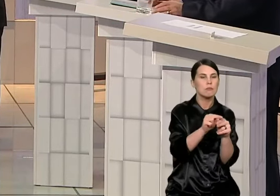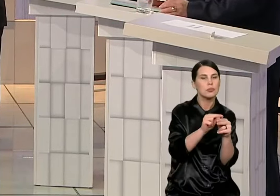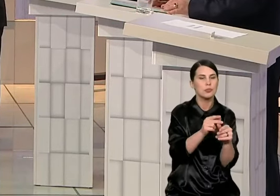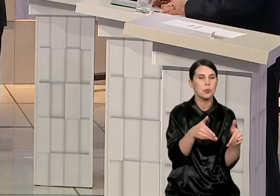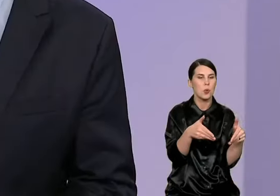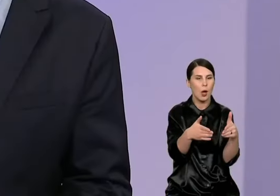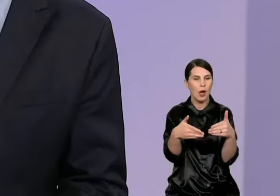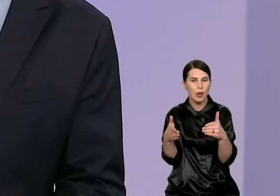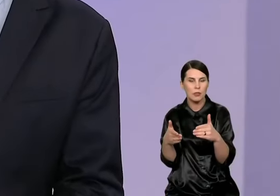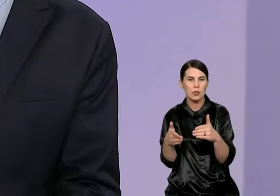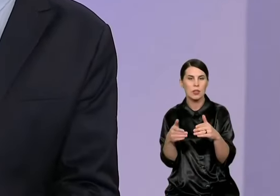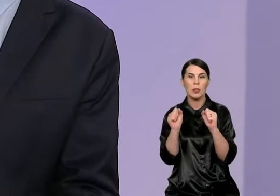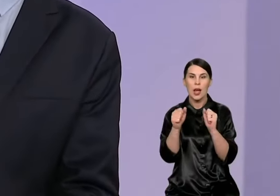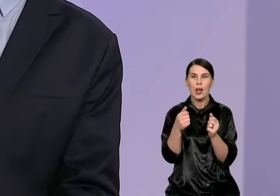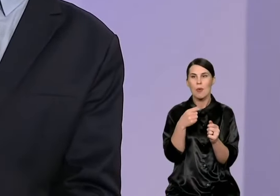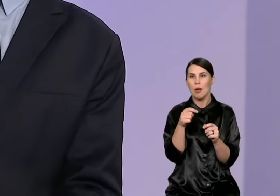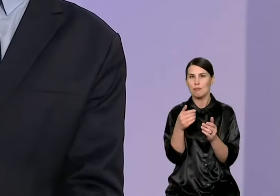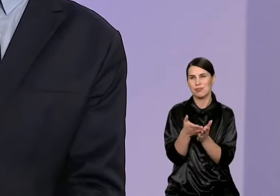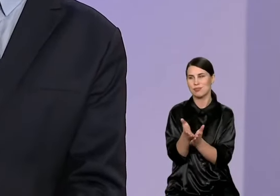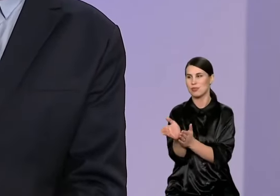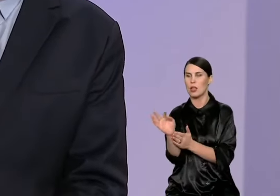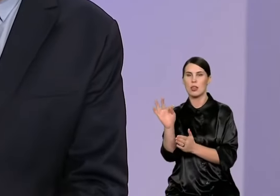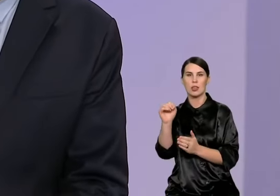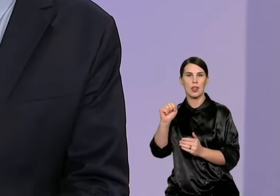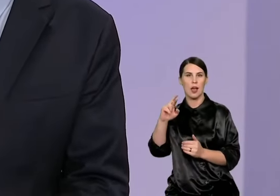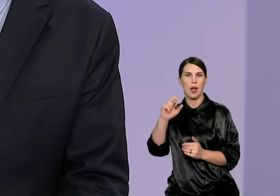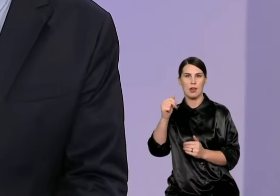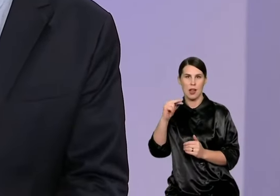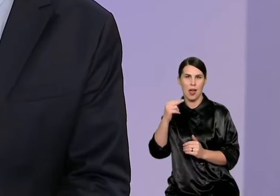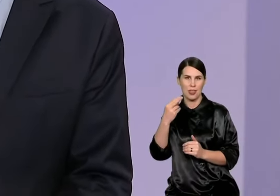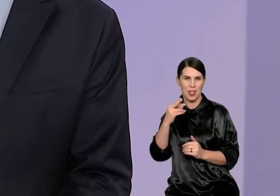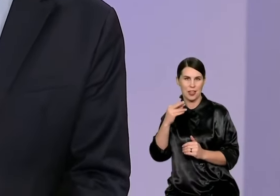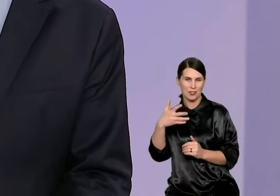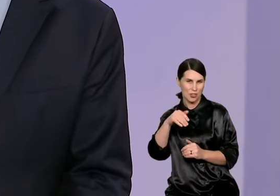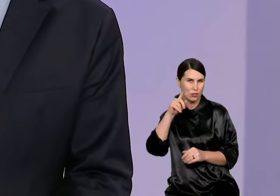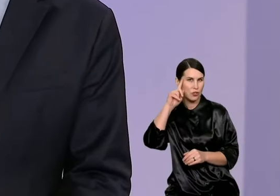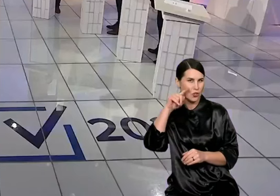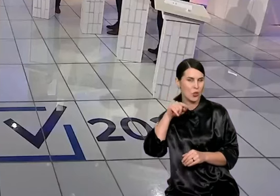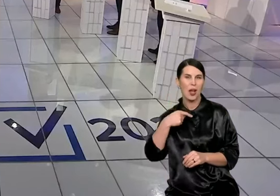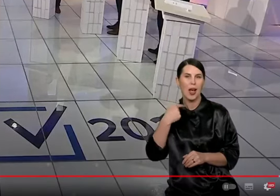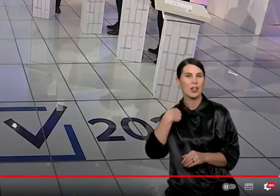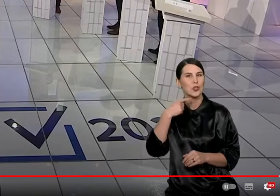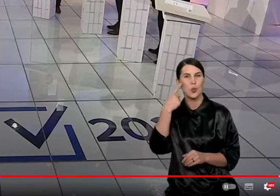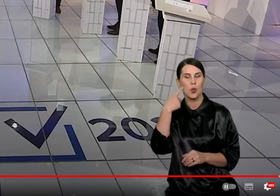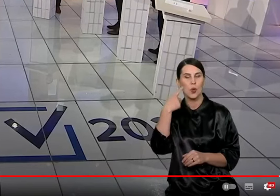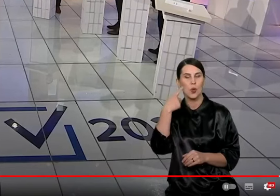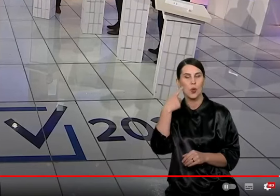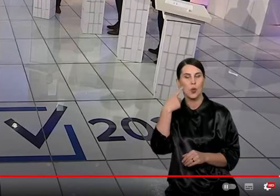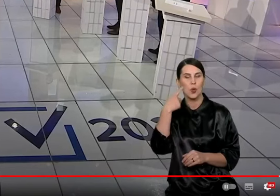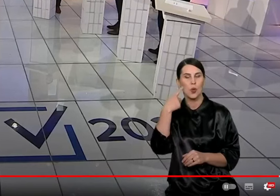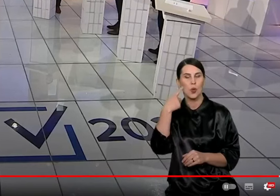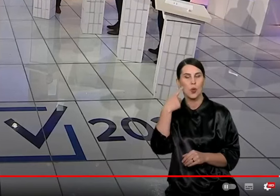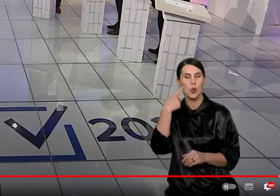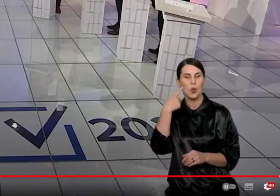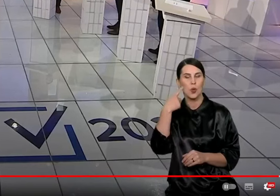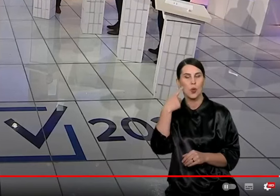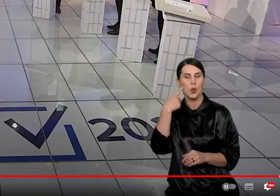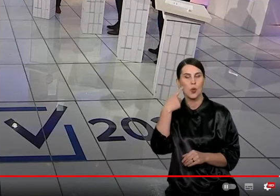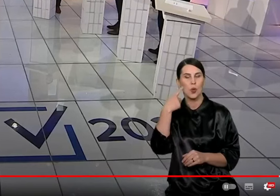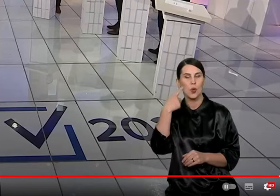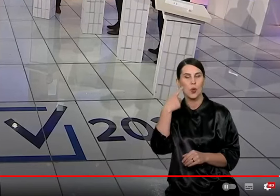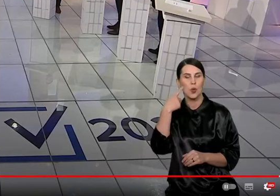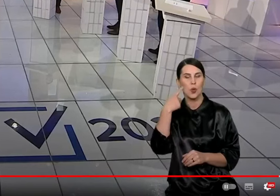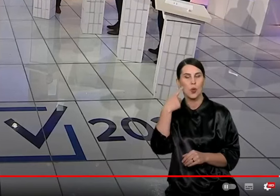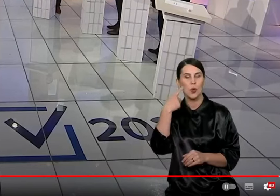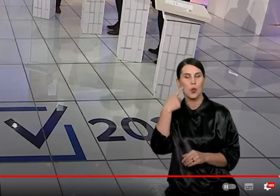padaryti posūkį į tarandę. Visi tarandės dėventojai žino, apie ką aš šnieku. Tai būtų racionalus miesto valiant. Tik kasinica